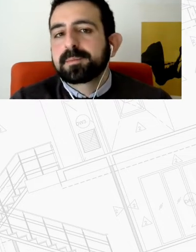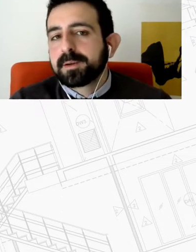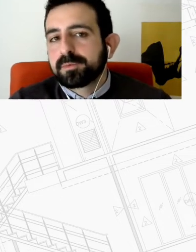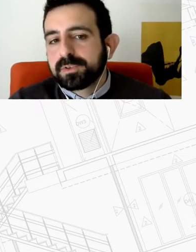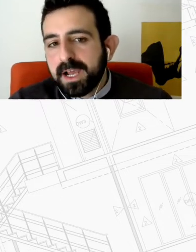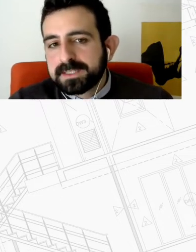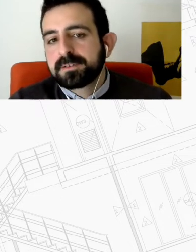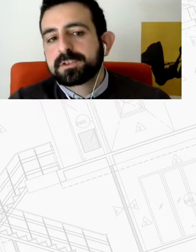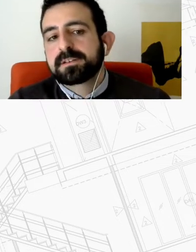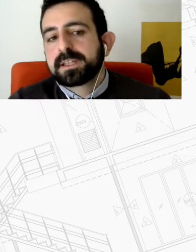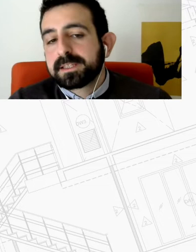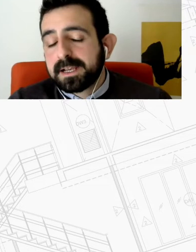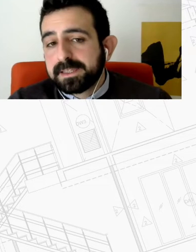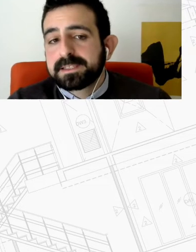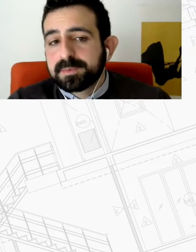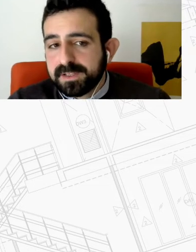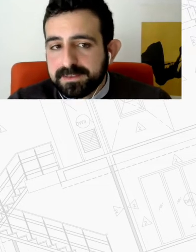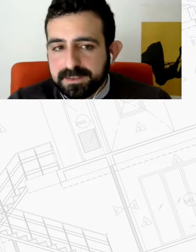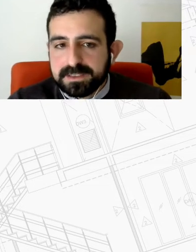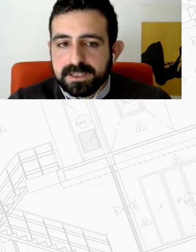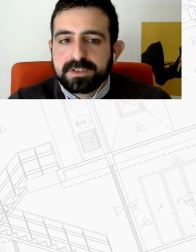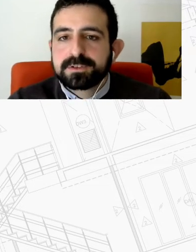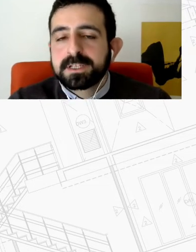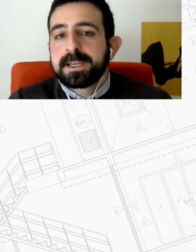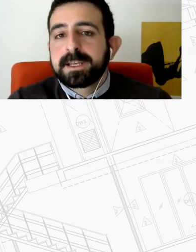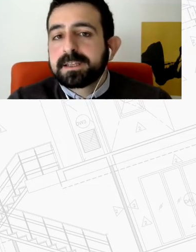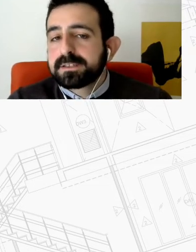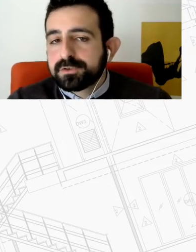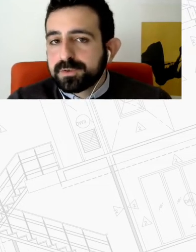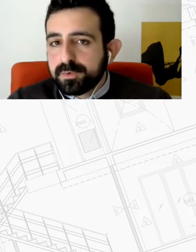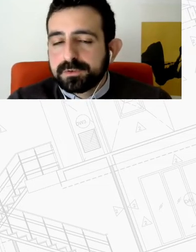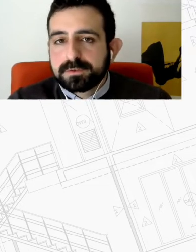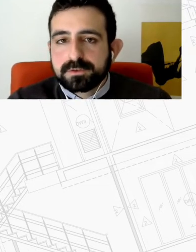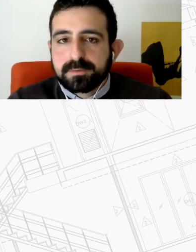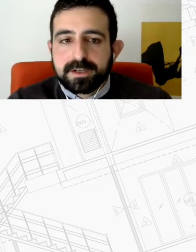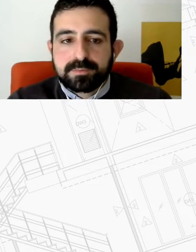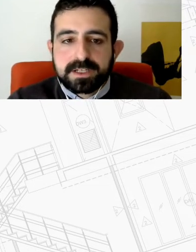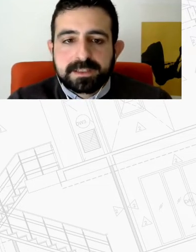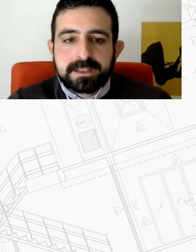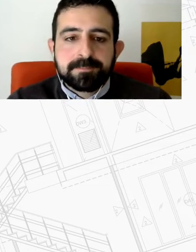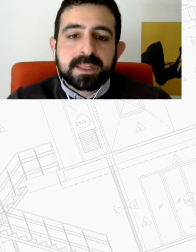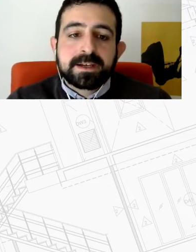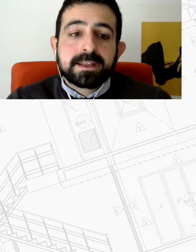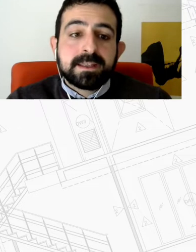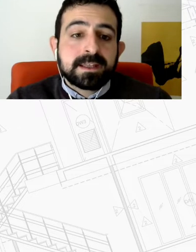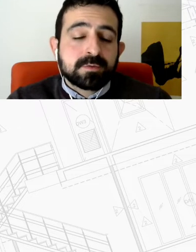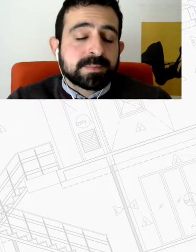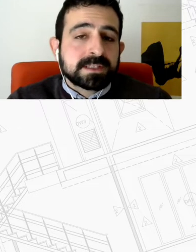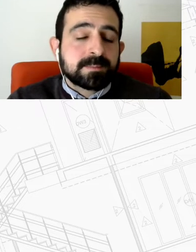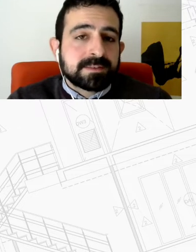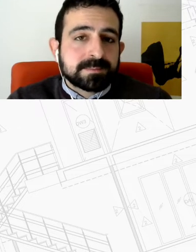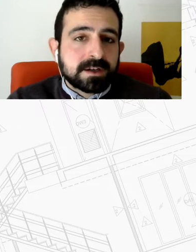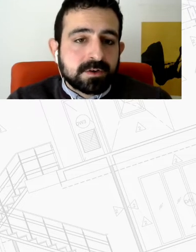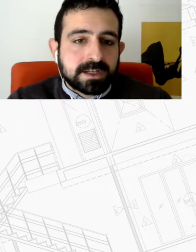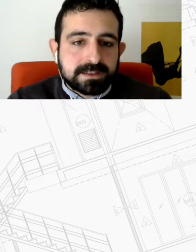αν μιλάμε για κάποιον που είναι άστεγος αν έχει κακιά ή επισφαλή συνθήκες διαβίωσης ή συνοστισμό στο μέρος που κατοικεί ή έχουν